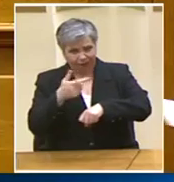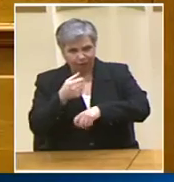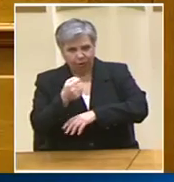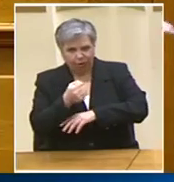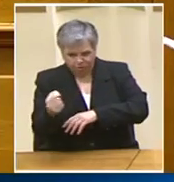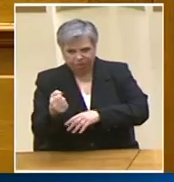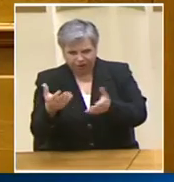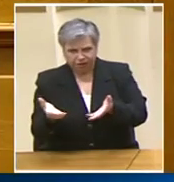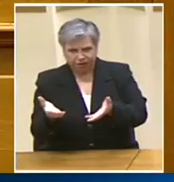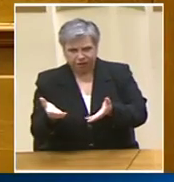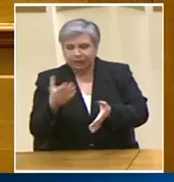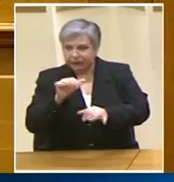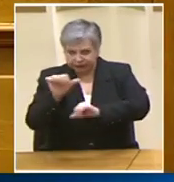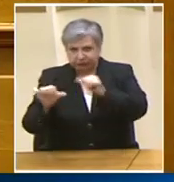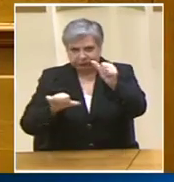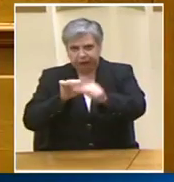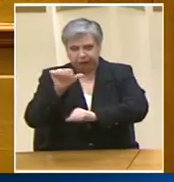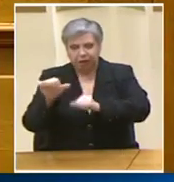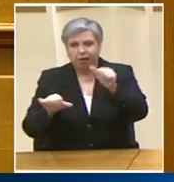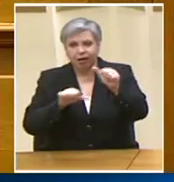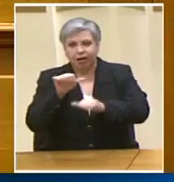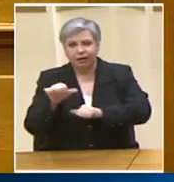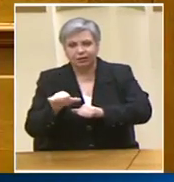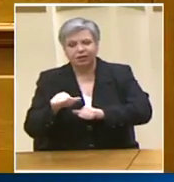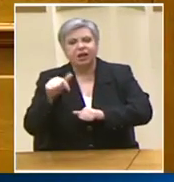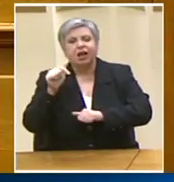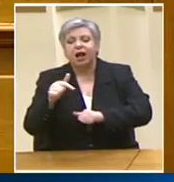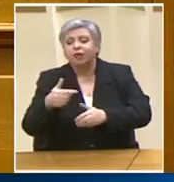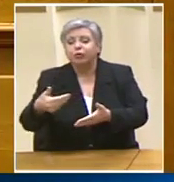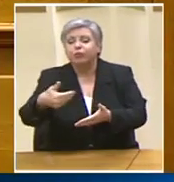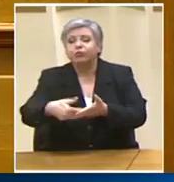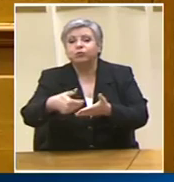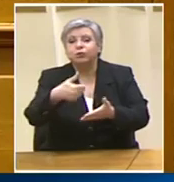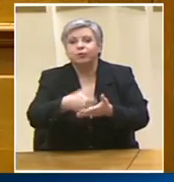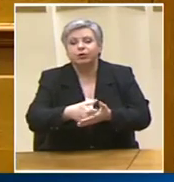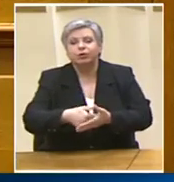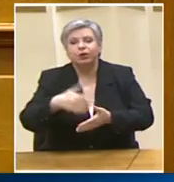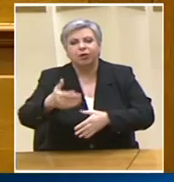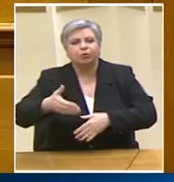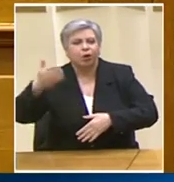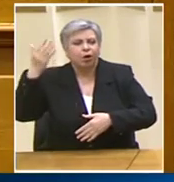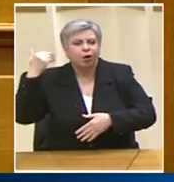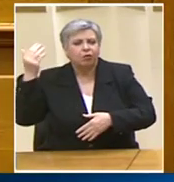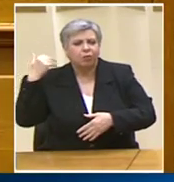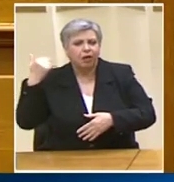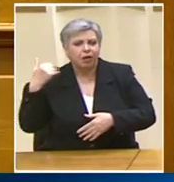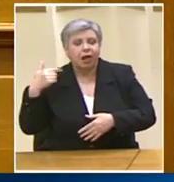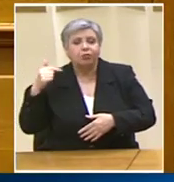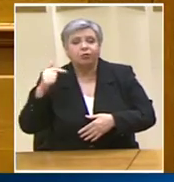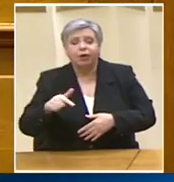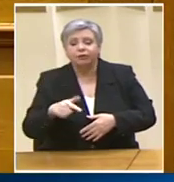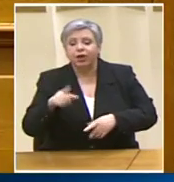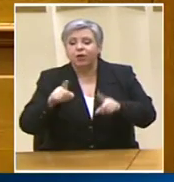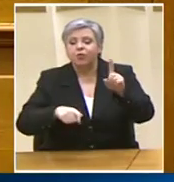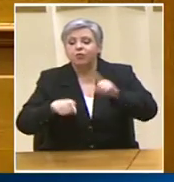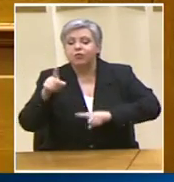αυτά τα οποία πράτεται όμως μας γυρίζουν σε παλιές εποχές στο κράτος μιας δεξιάς που θέλουν και οι σημερινοί δεξί να ξεχάσουν γι' αυτό